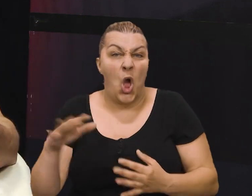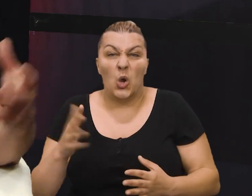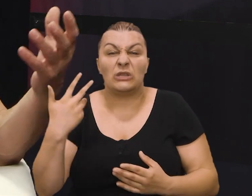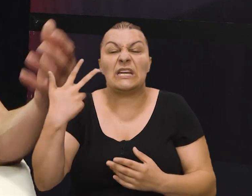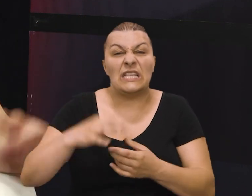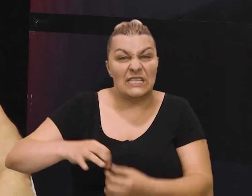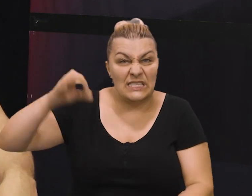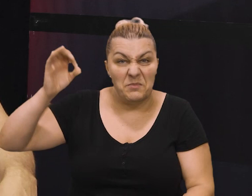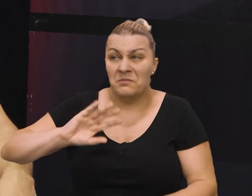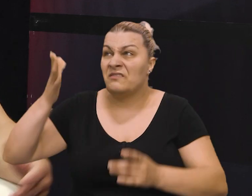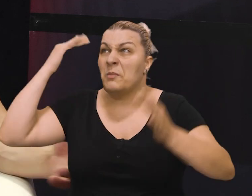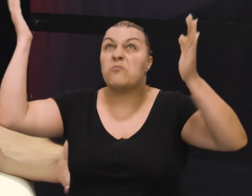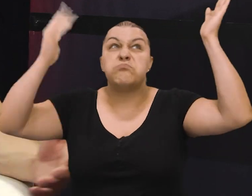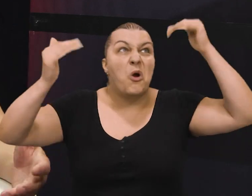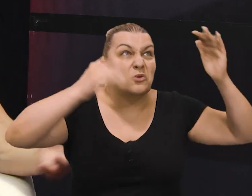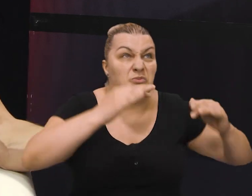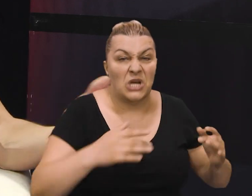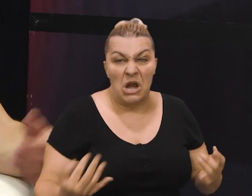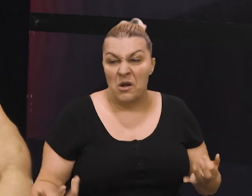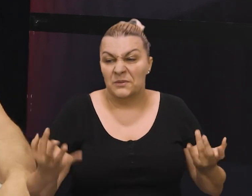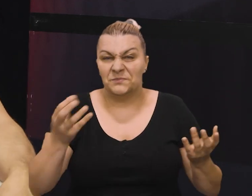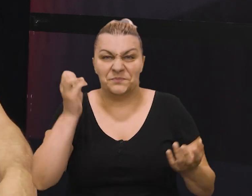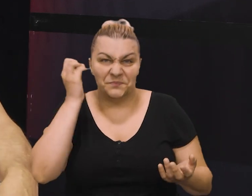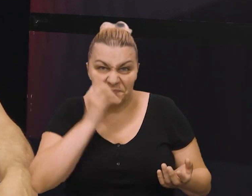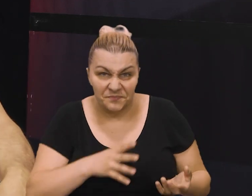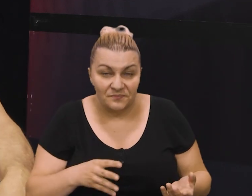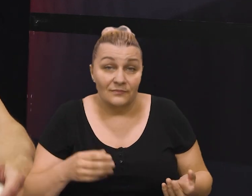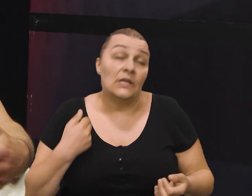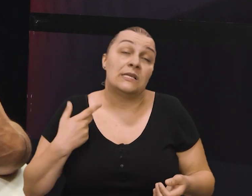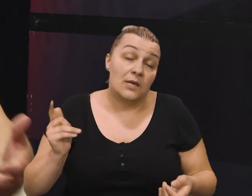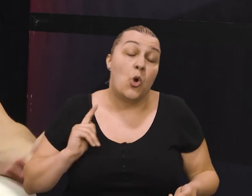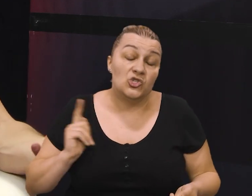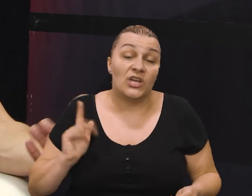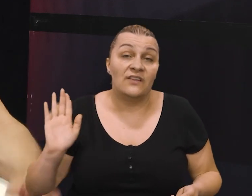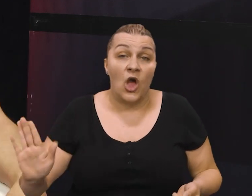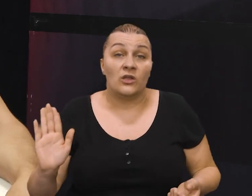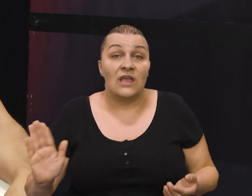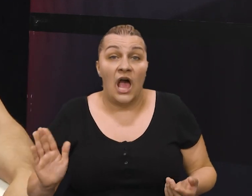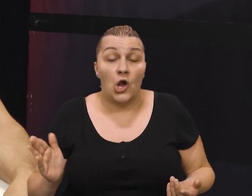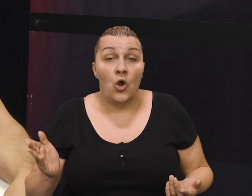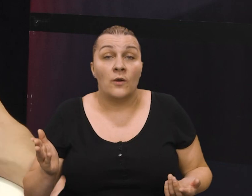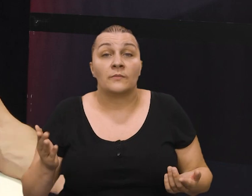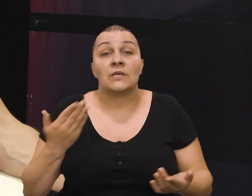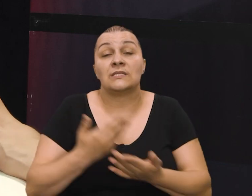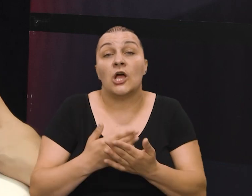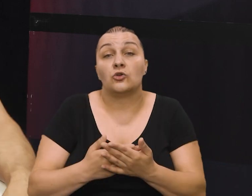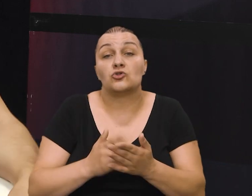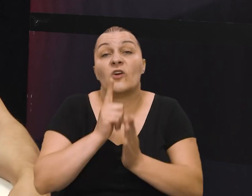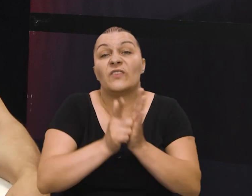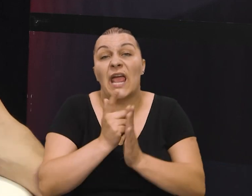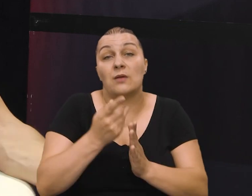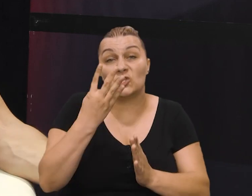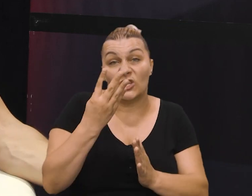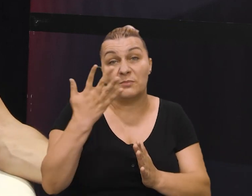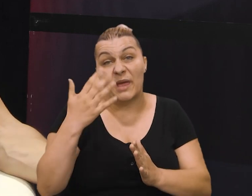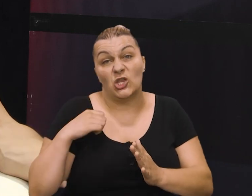fi 30 cm ali sve je porušeno zaraslo tako da očekivao sam tako nešto iz jednog razloga što zvu